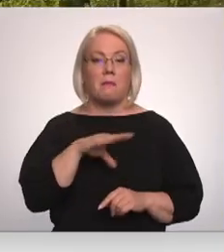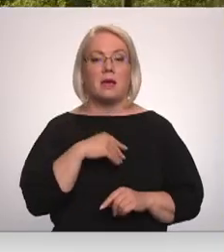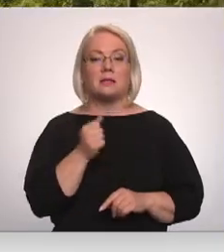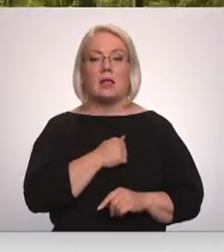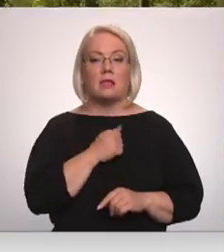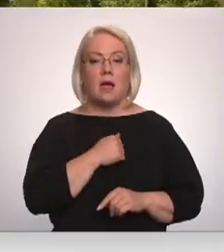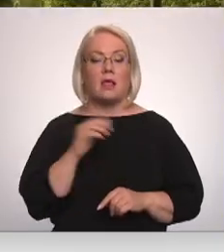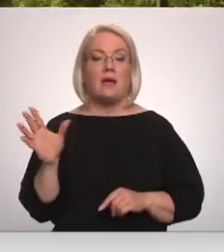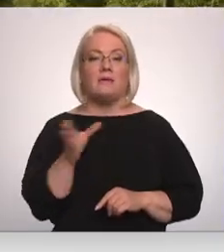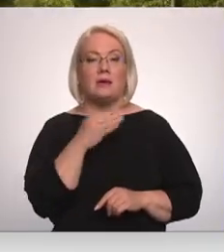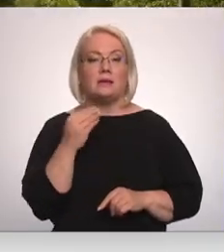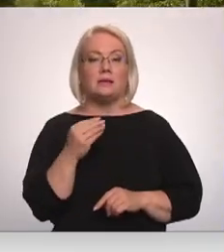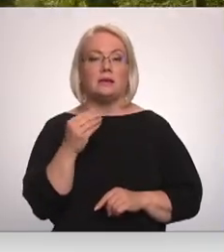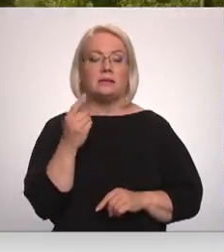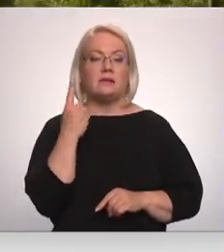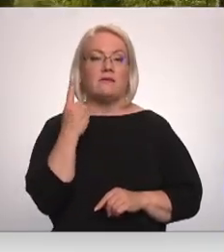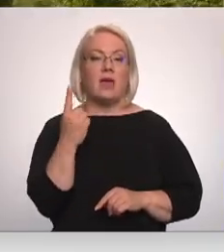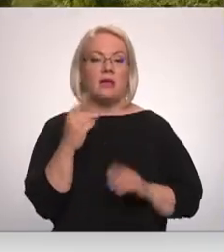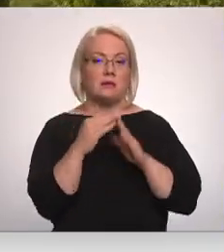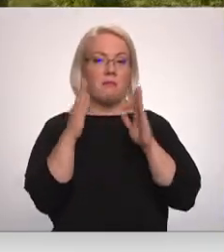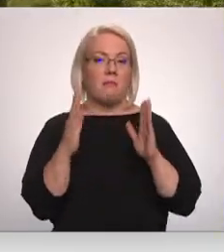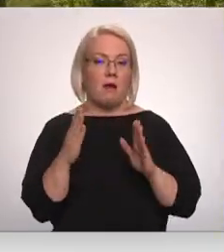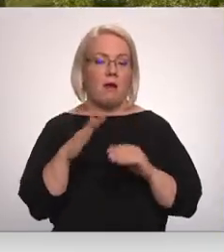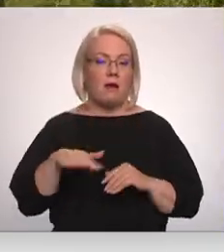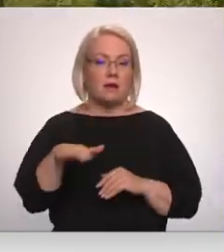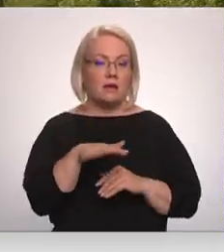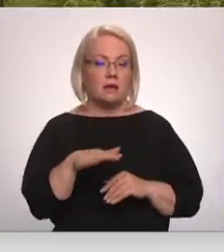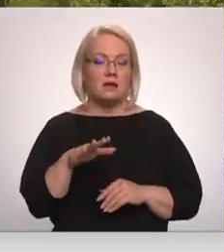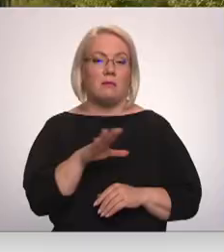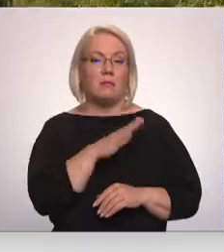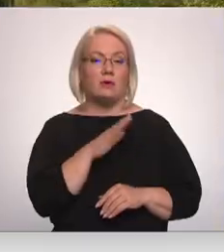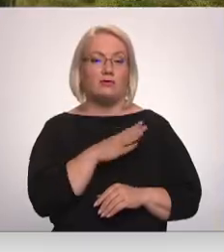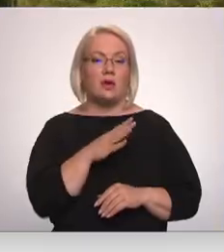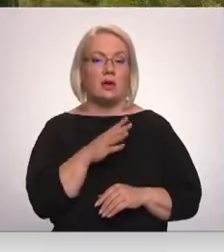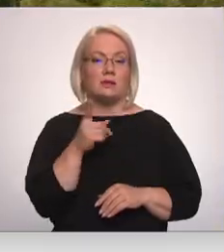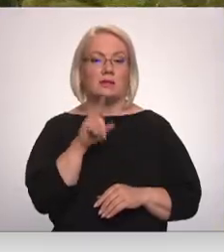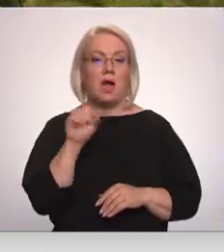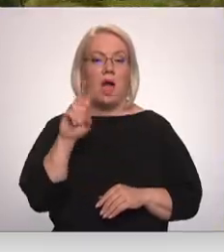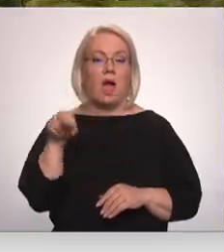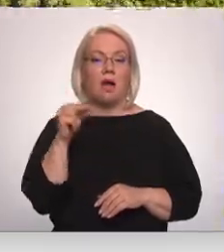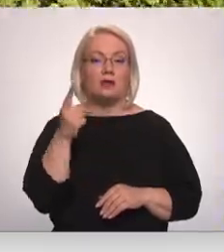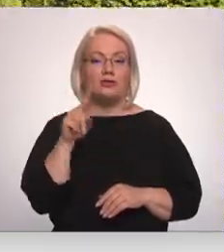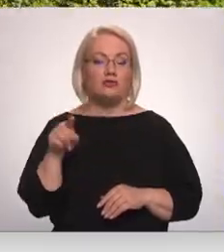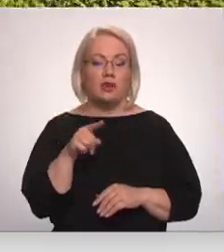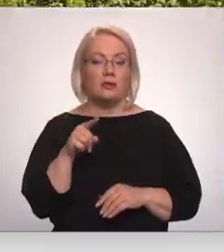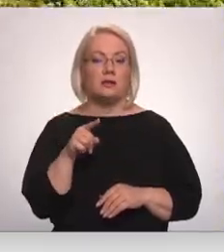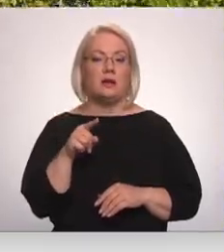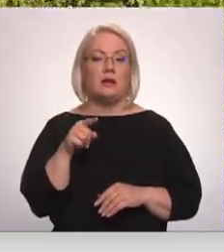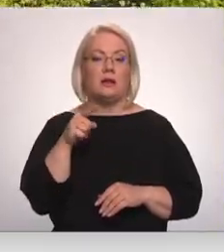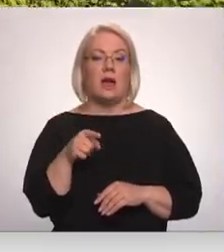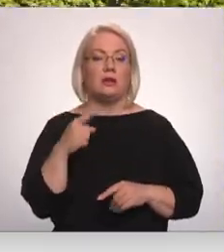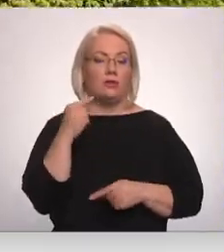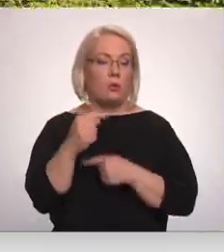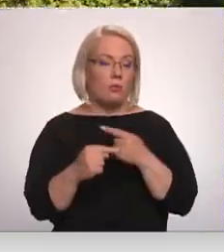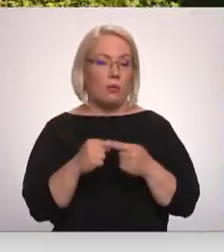viss šīs viensētas, kas ir bijušās sāģas, kas izgājušas viensētās pēc zemes reformas, viņas